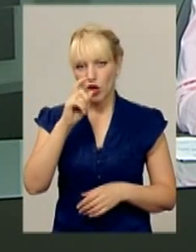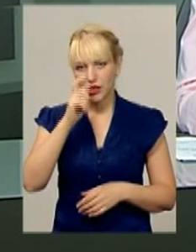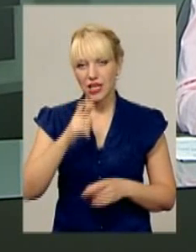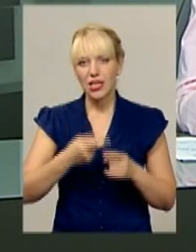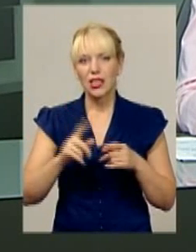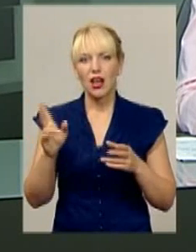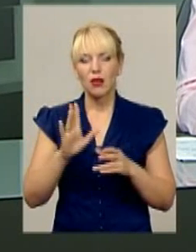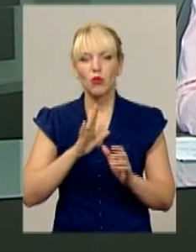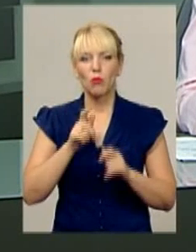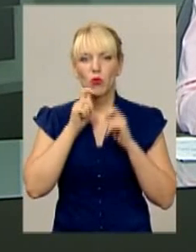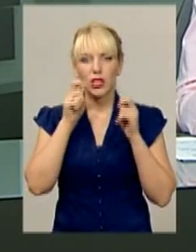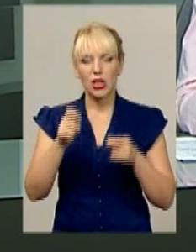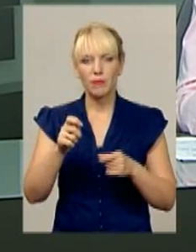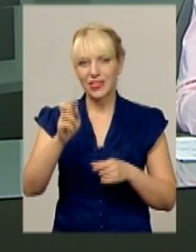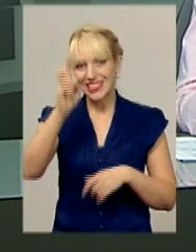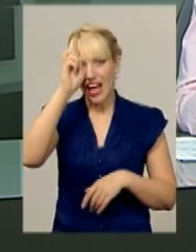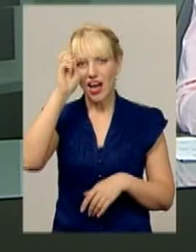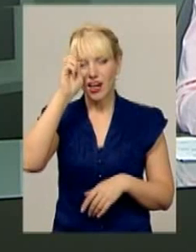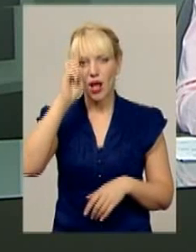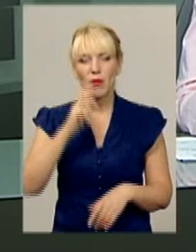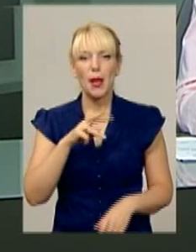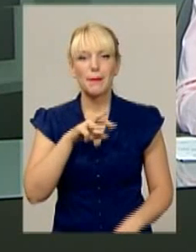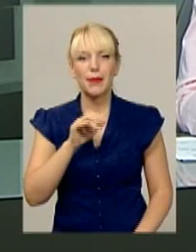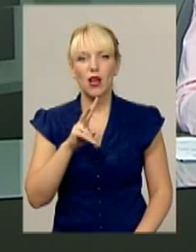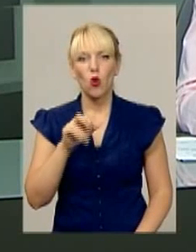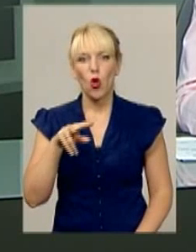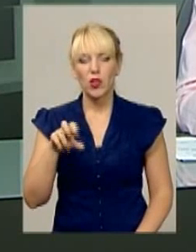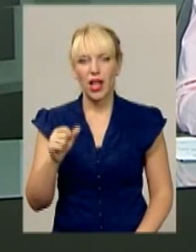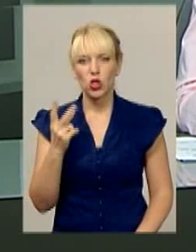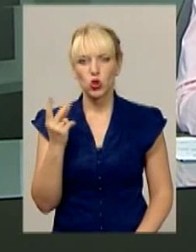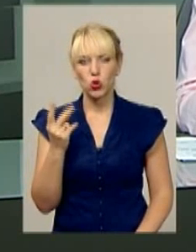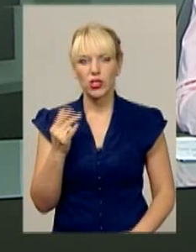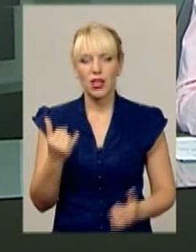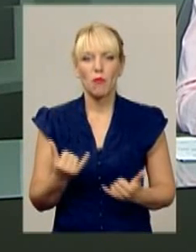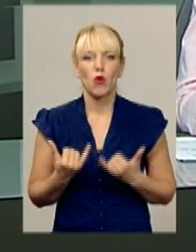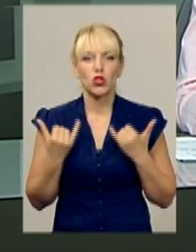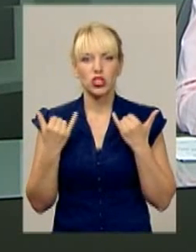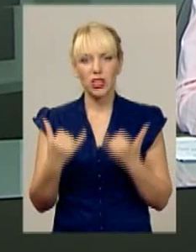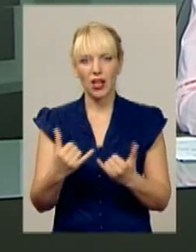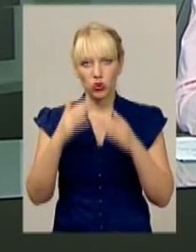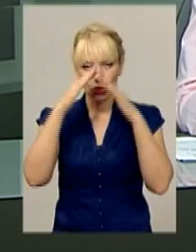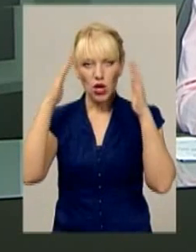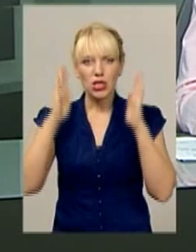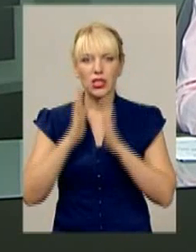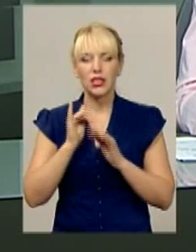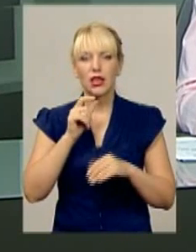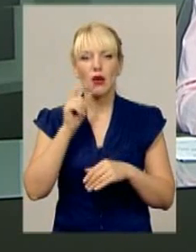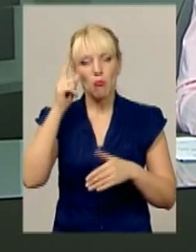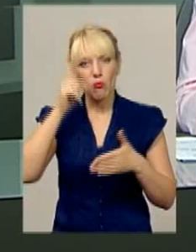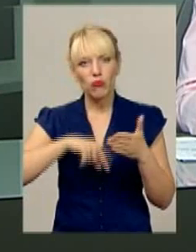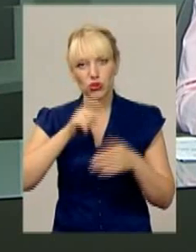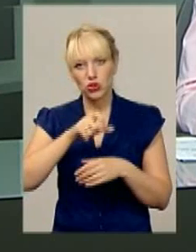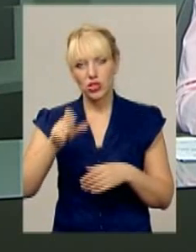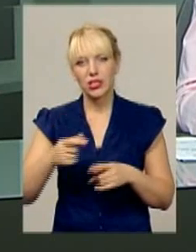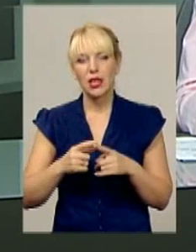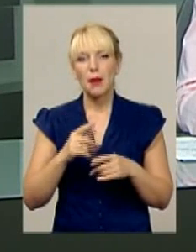ще царем Миколою ІІ на знак його шани і поваги до тутешніх монахів та послушників звідусіль. Саме перед образом